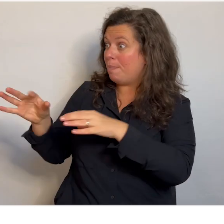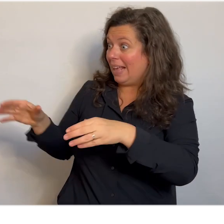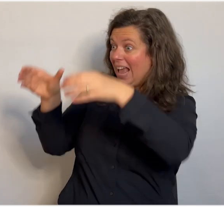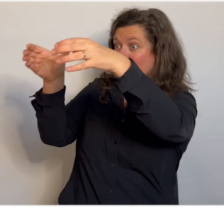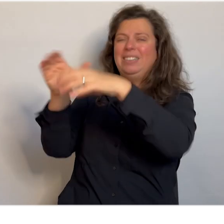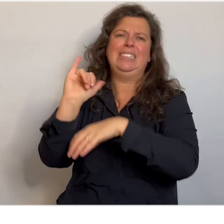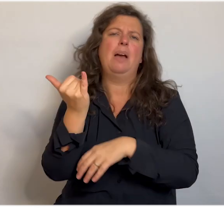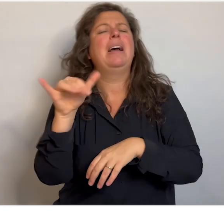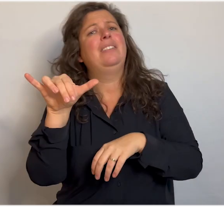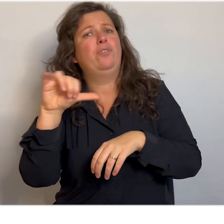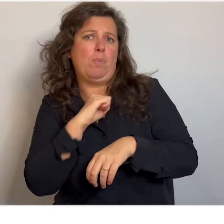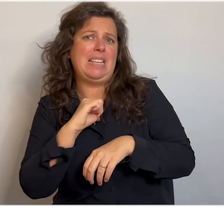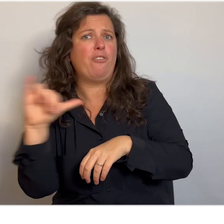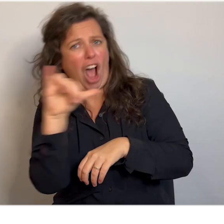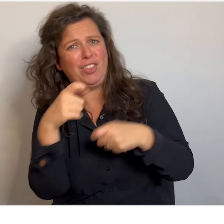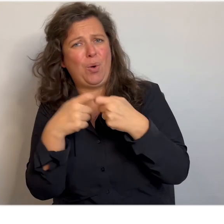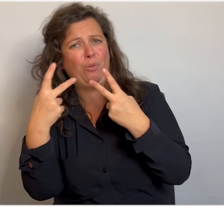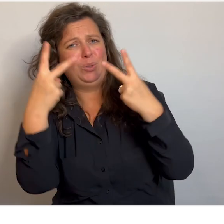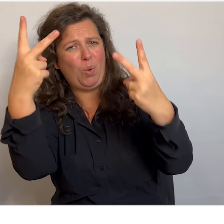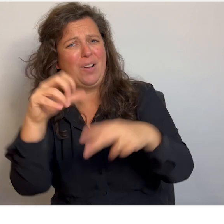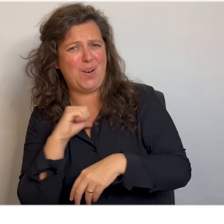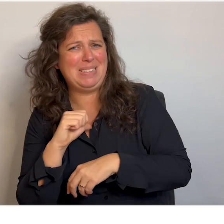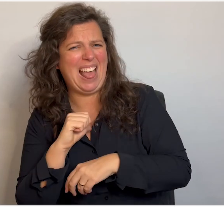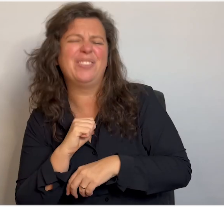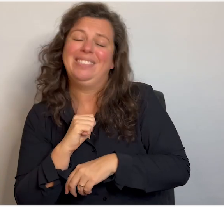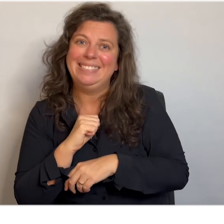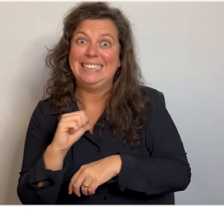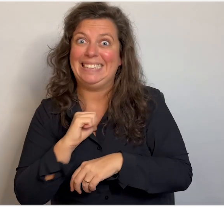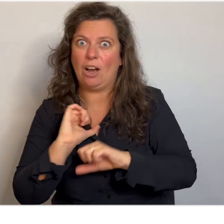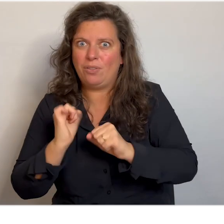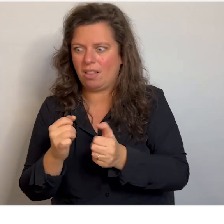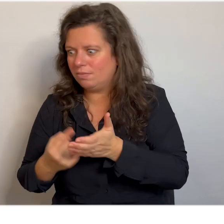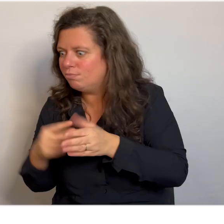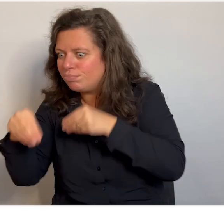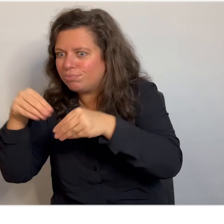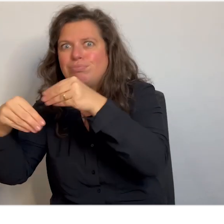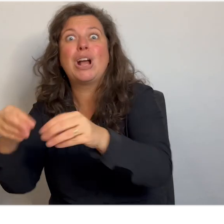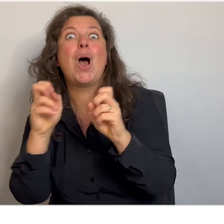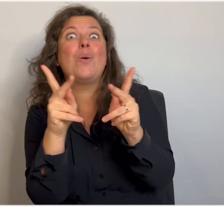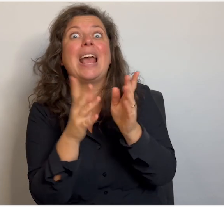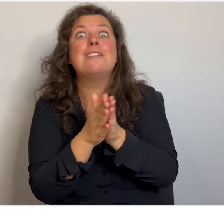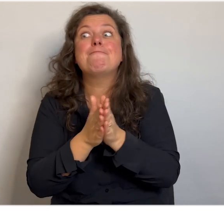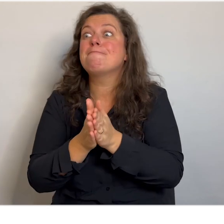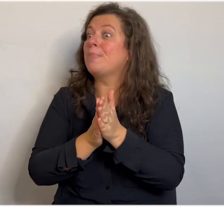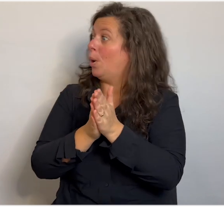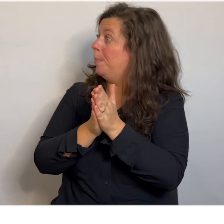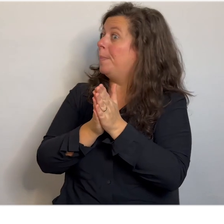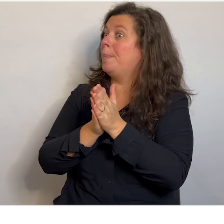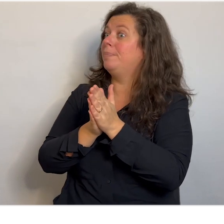moet ik toch weer een andere koffer gaan zoeken. Ik ga zoeken naar een andere koffer die ik zelf kan gebruiken. Ja, dat is een goed idee. Oké. Oké. Eh, hier.